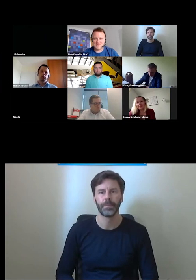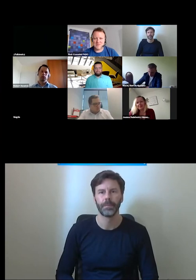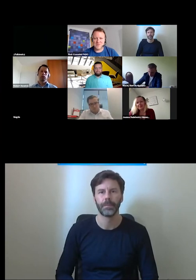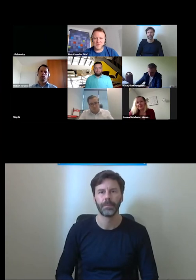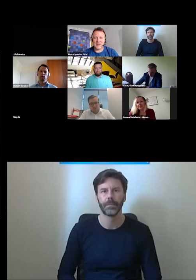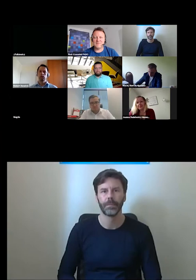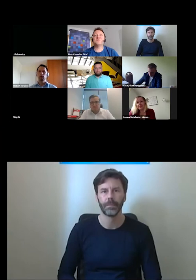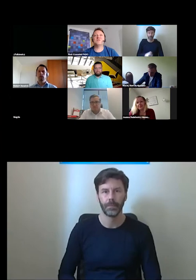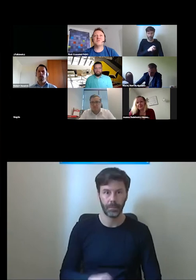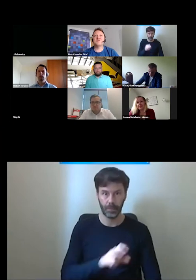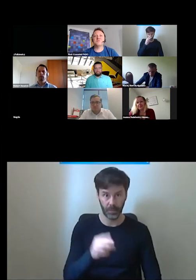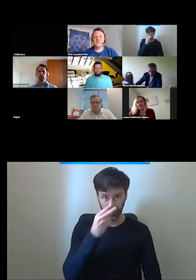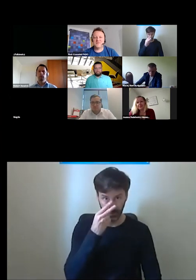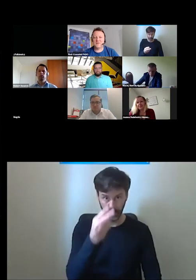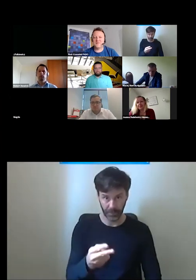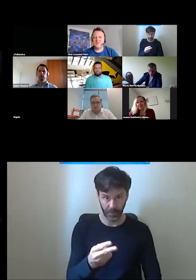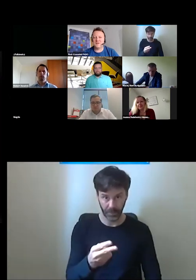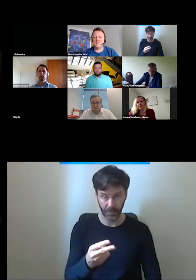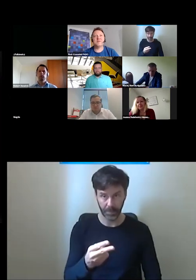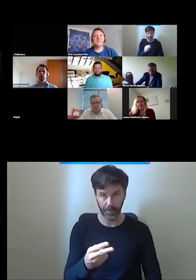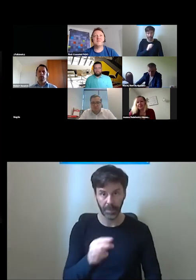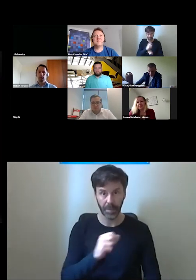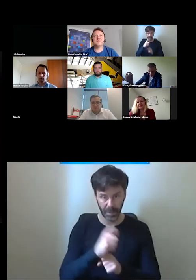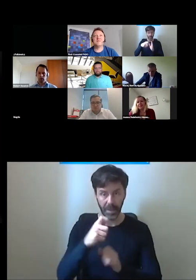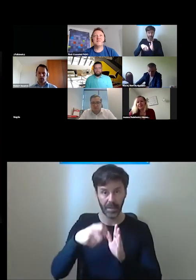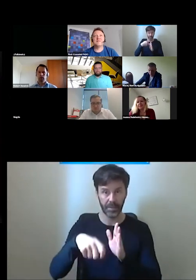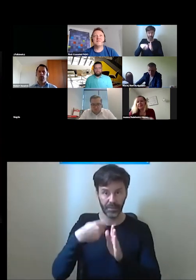czy pojawił się film